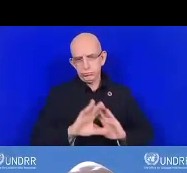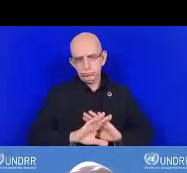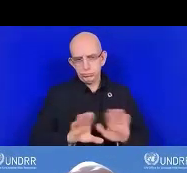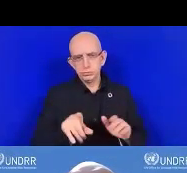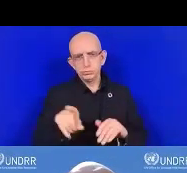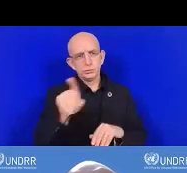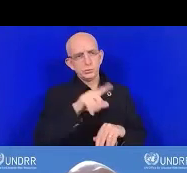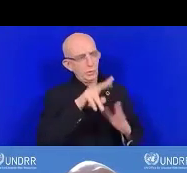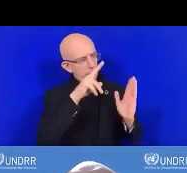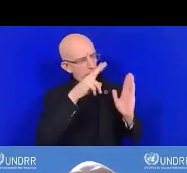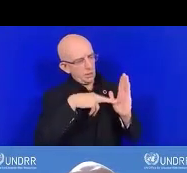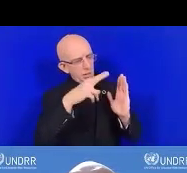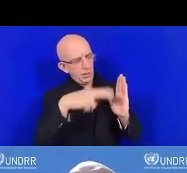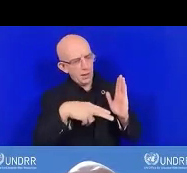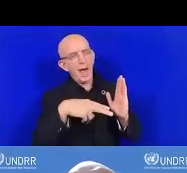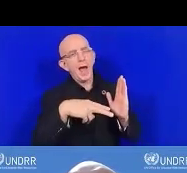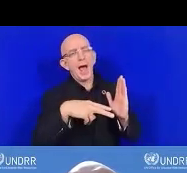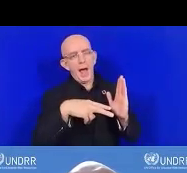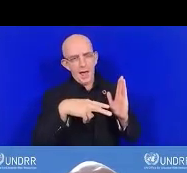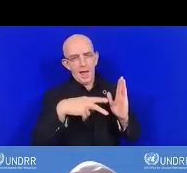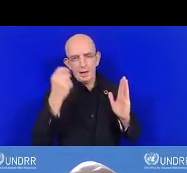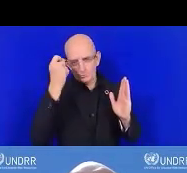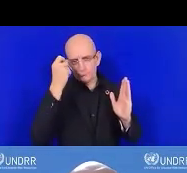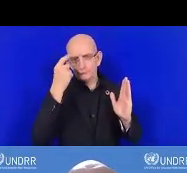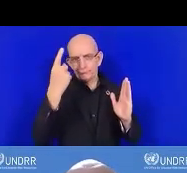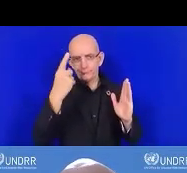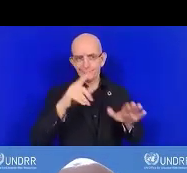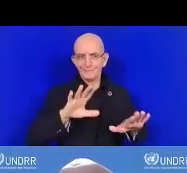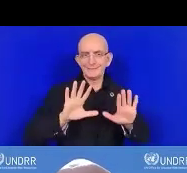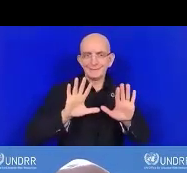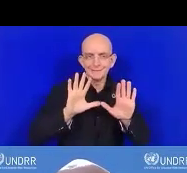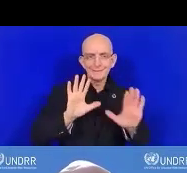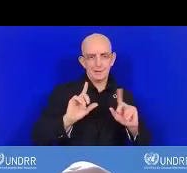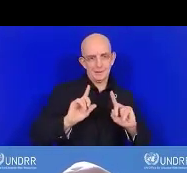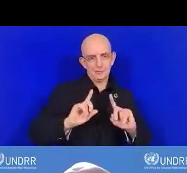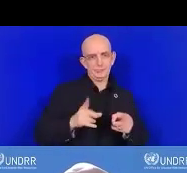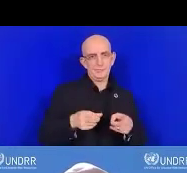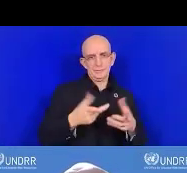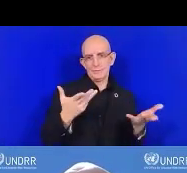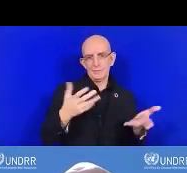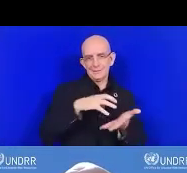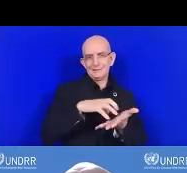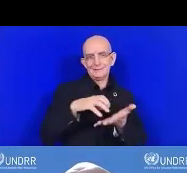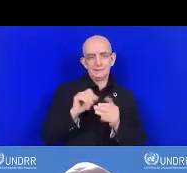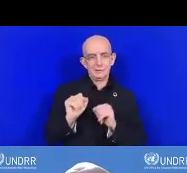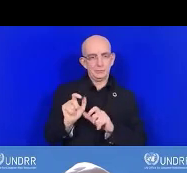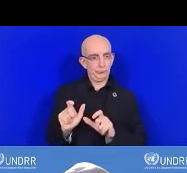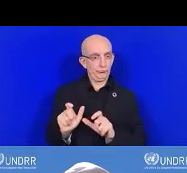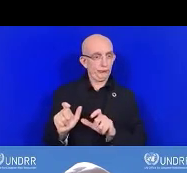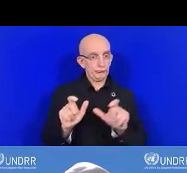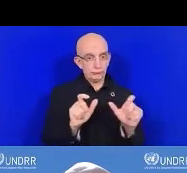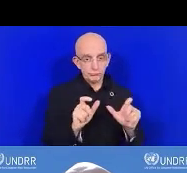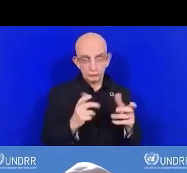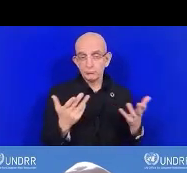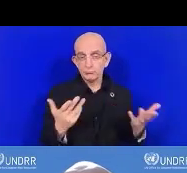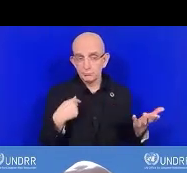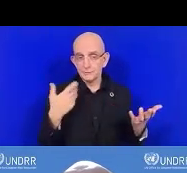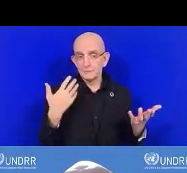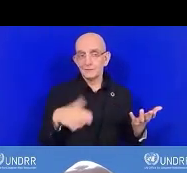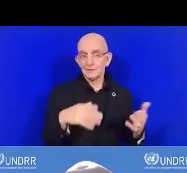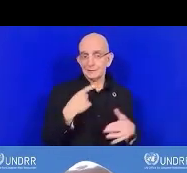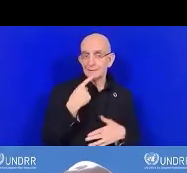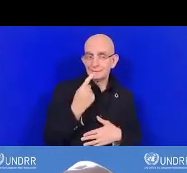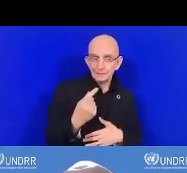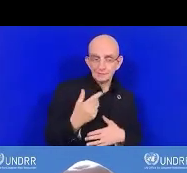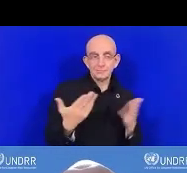éléments essentiels pour rendre les vies résilientes. comme j'ai mentionné, voici les éléments essentiels